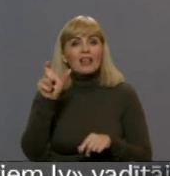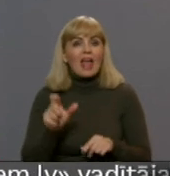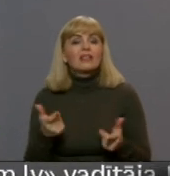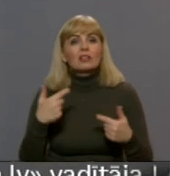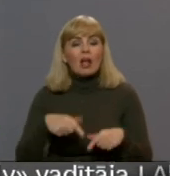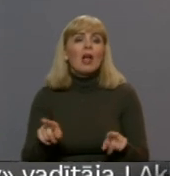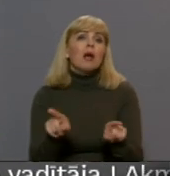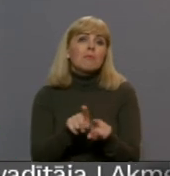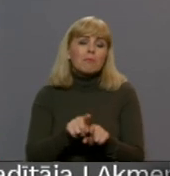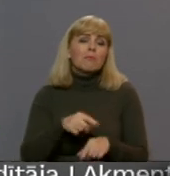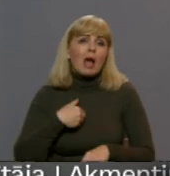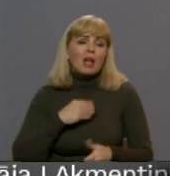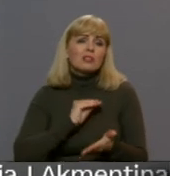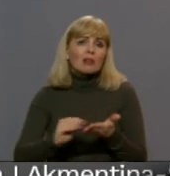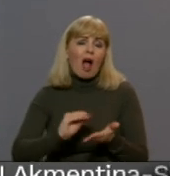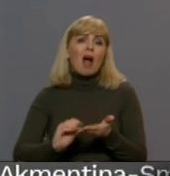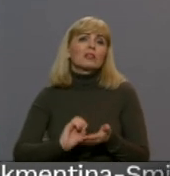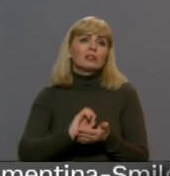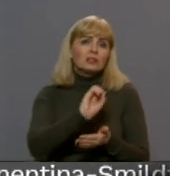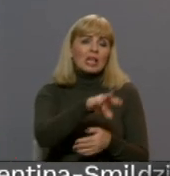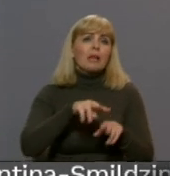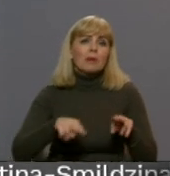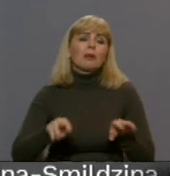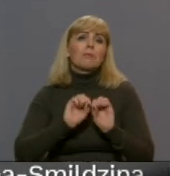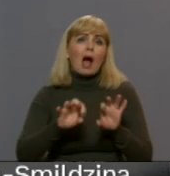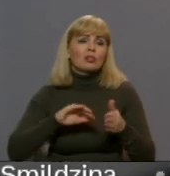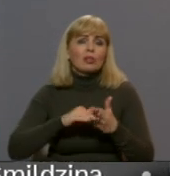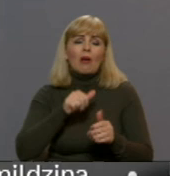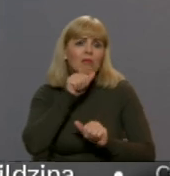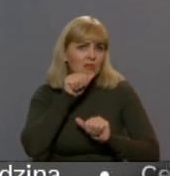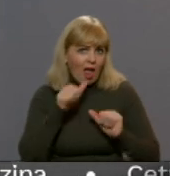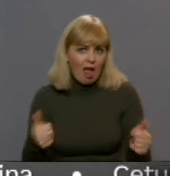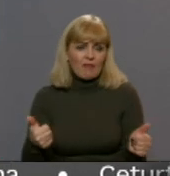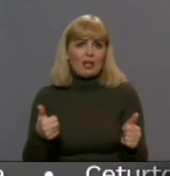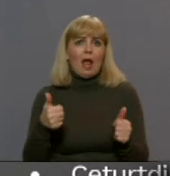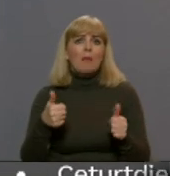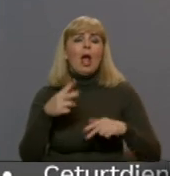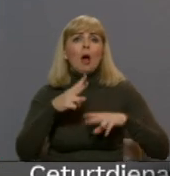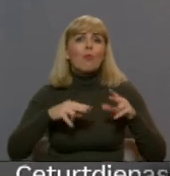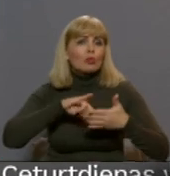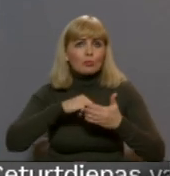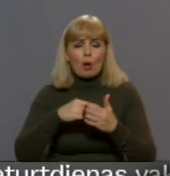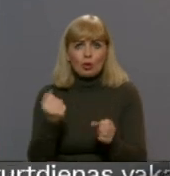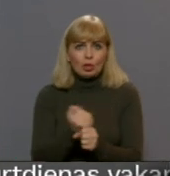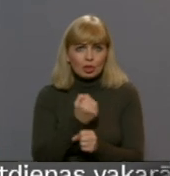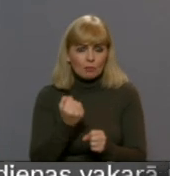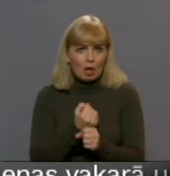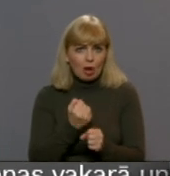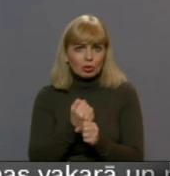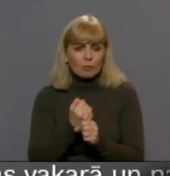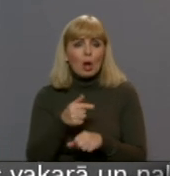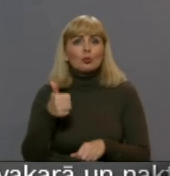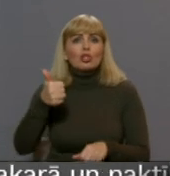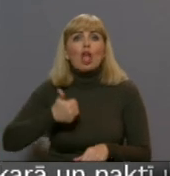rakstījām ministrijai centāmies paskaidot to situāciju, ka mēs tagad arī nevarējām no šo būlprojektu izstrādāt uz svešu pati ķīpašumu.